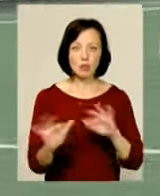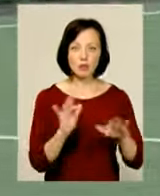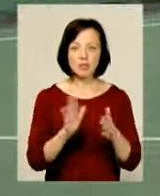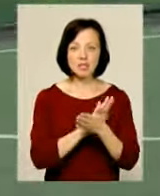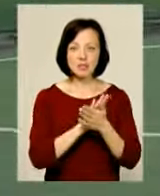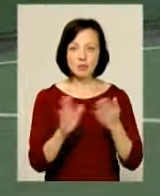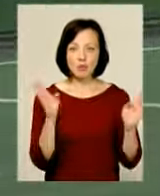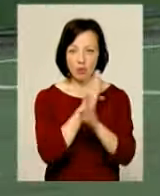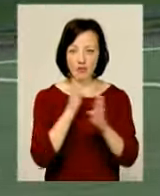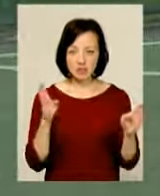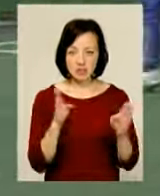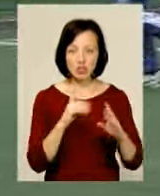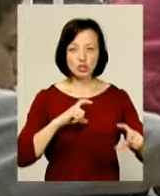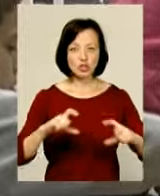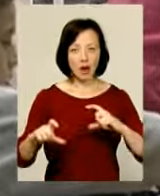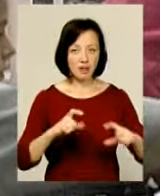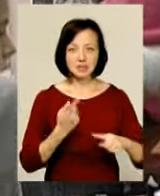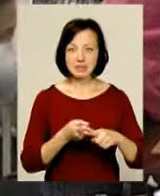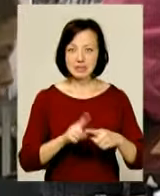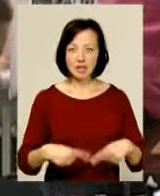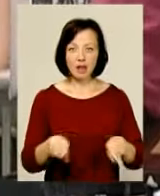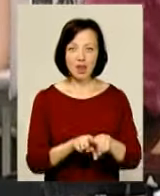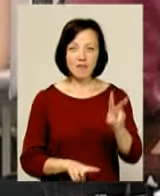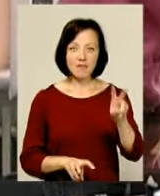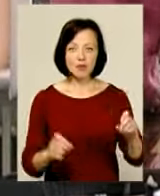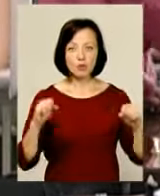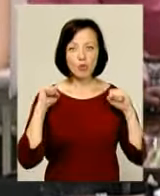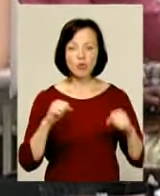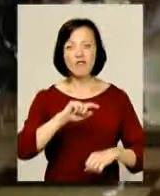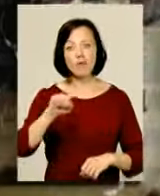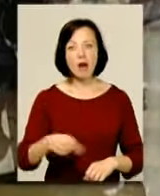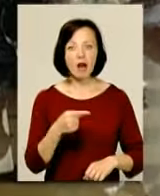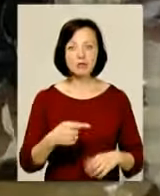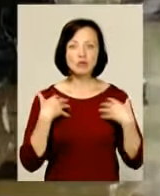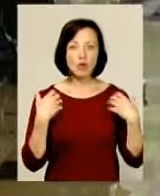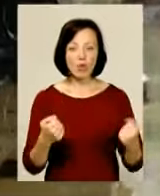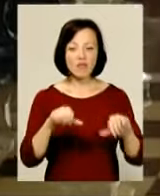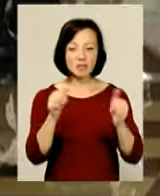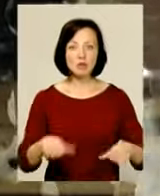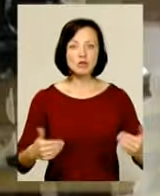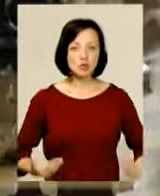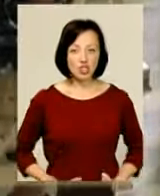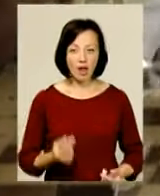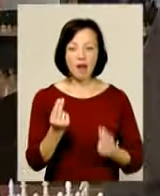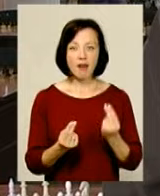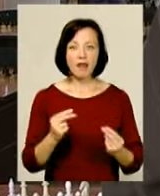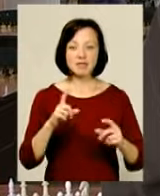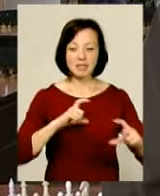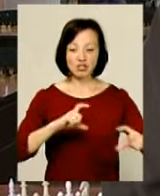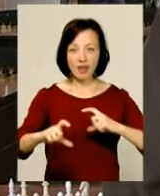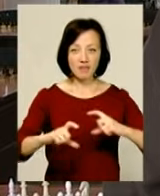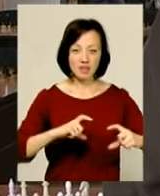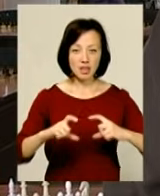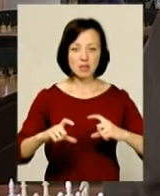на свіжому повітрі. Шахи – це такий спорт, який вимагає здоровий спосіб життя. Грати за шахівницею